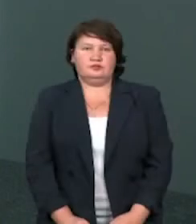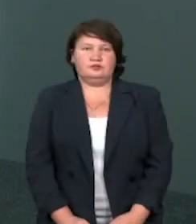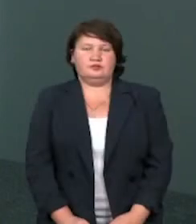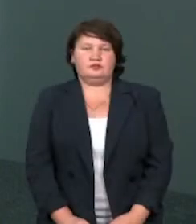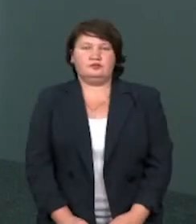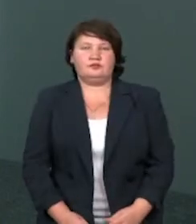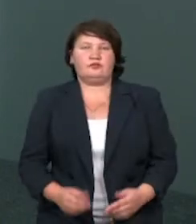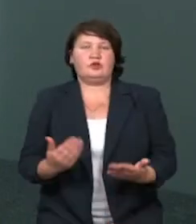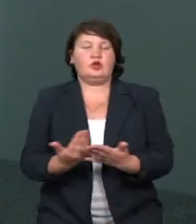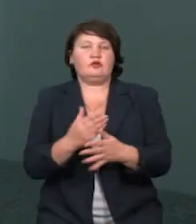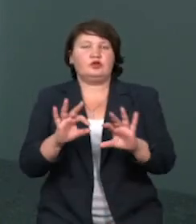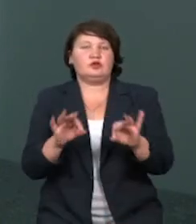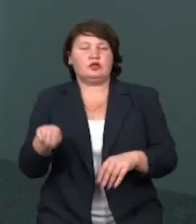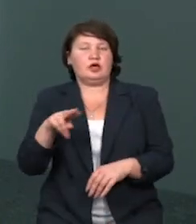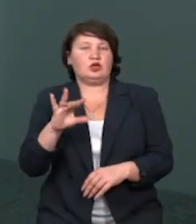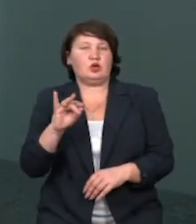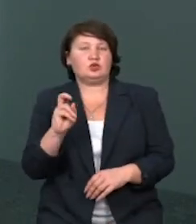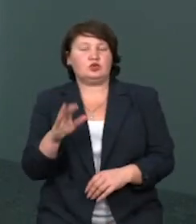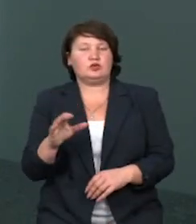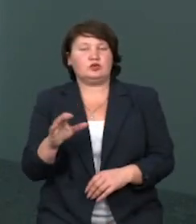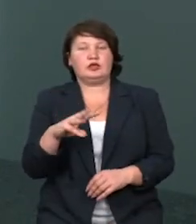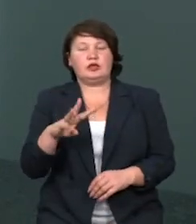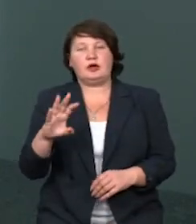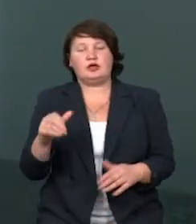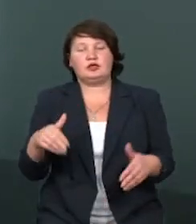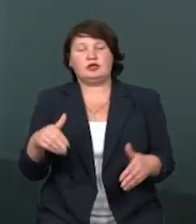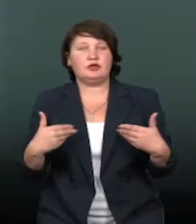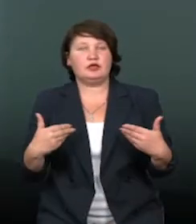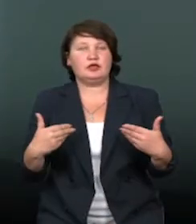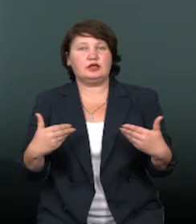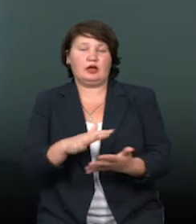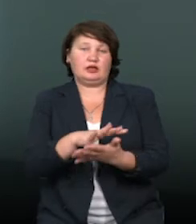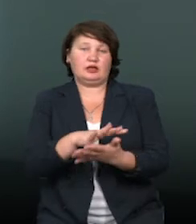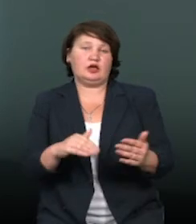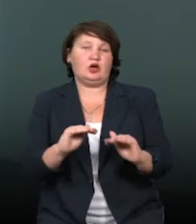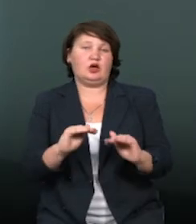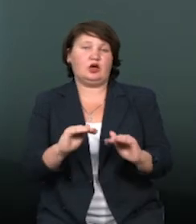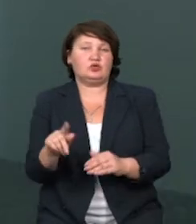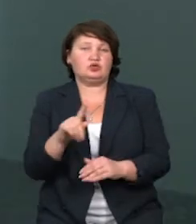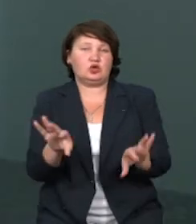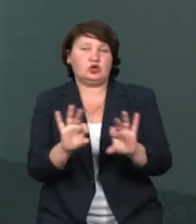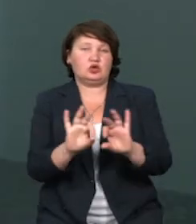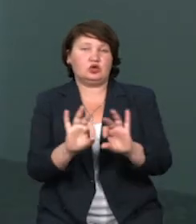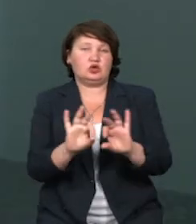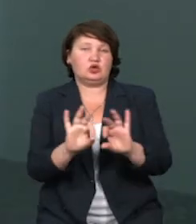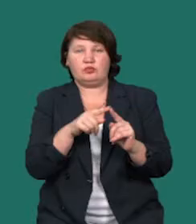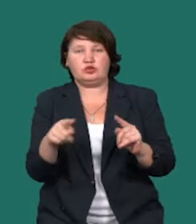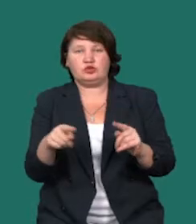У студії Діана Коржук та Світлана Магас вітаємо. Ну і далі коротко, про що говоримо впродовж випуску.